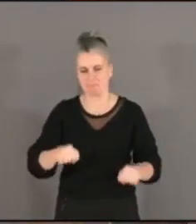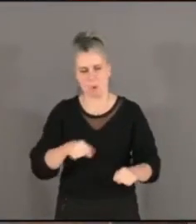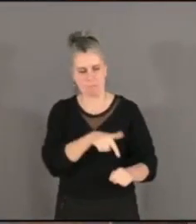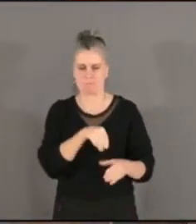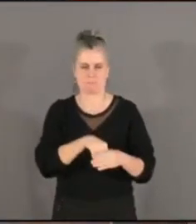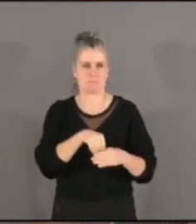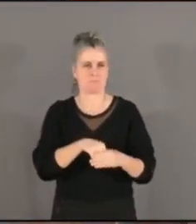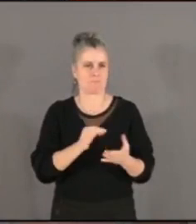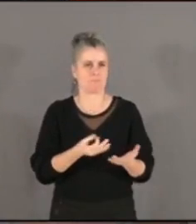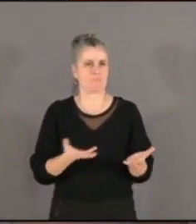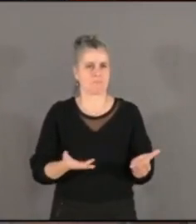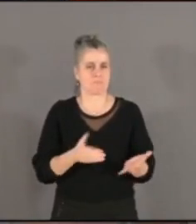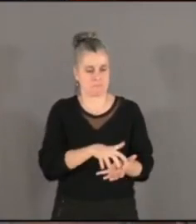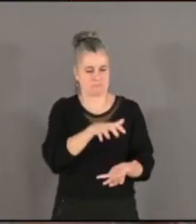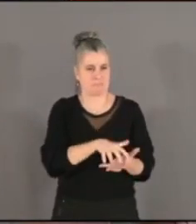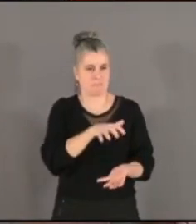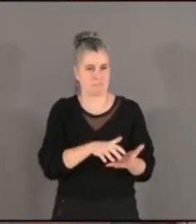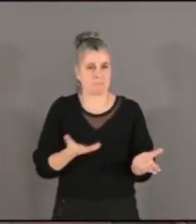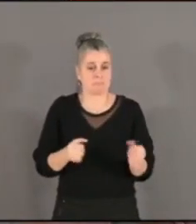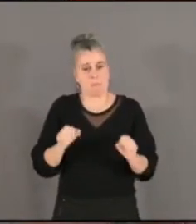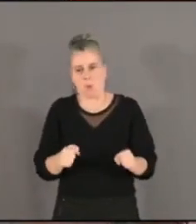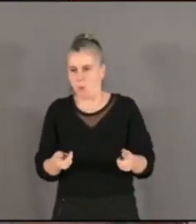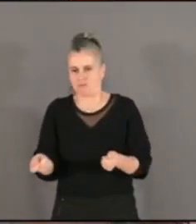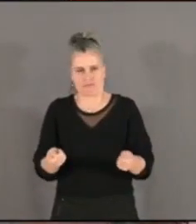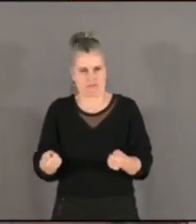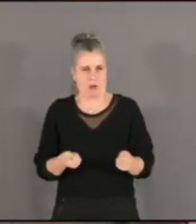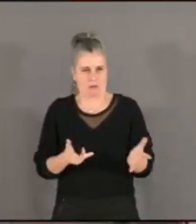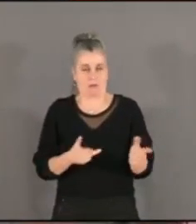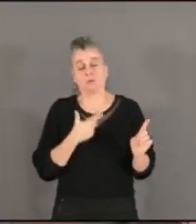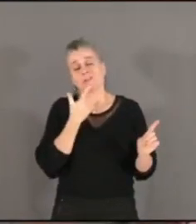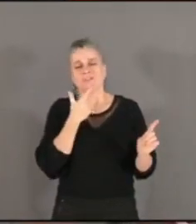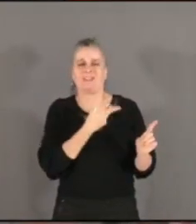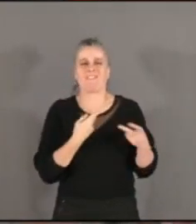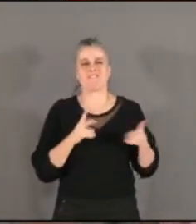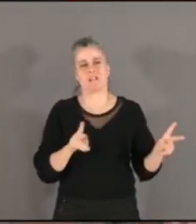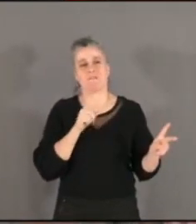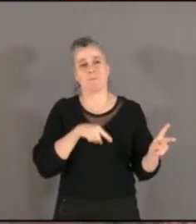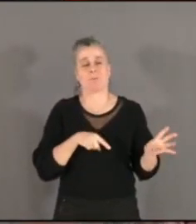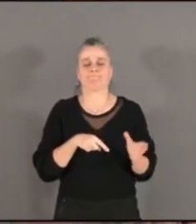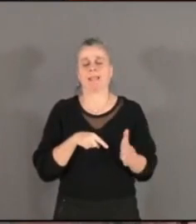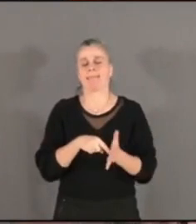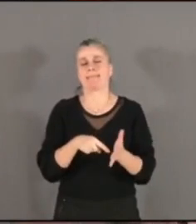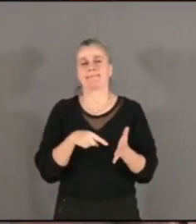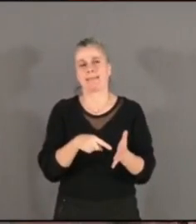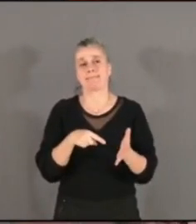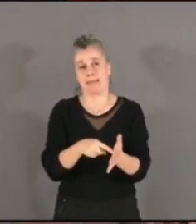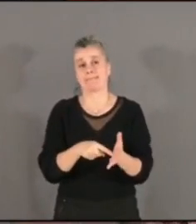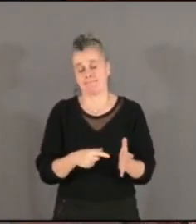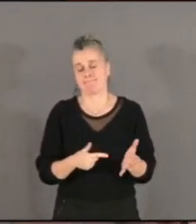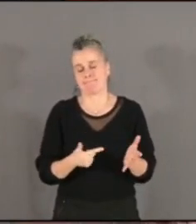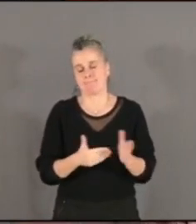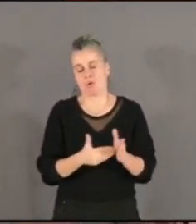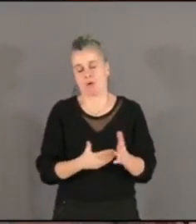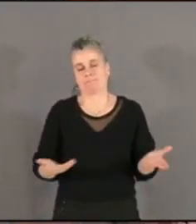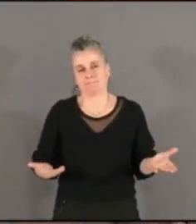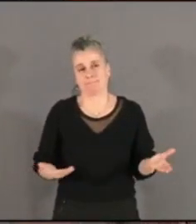de levier. La ville doit donc avoir recours, une fois de plus, à la dette. Sur la dette, ce qui